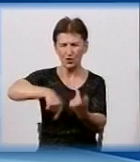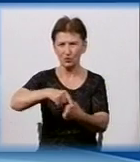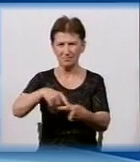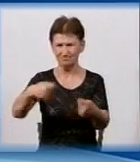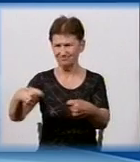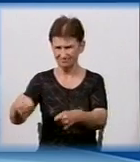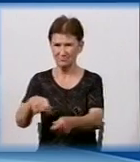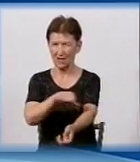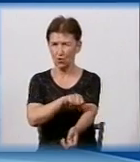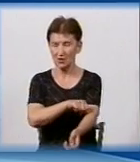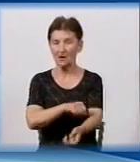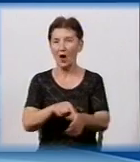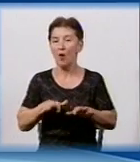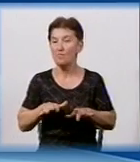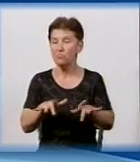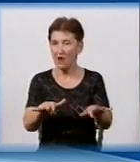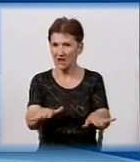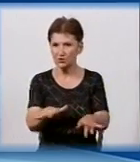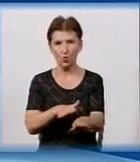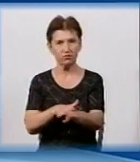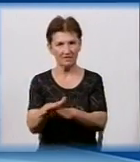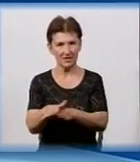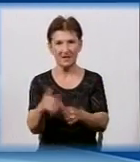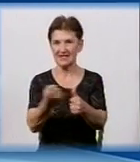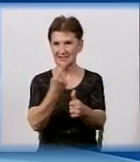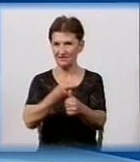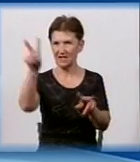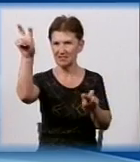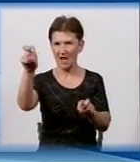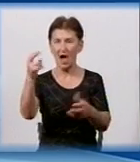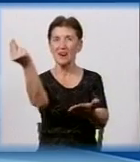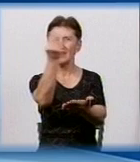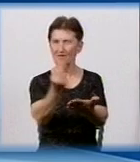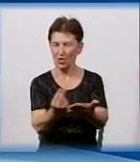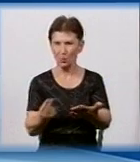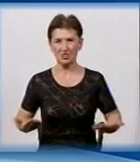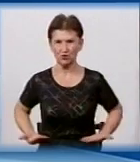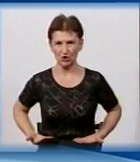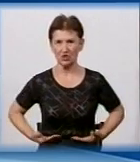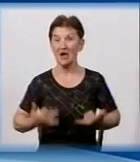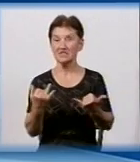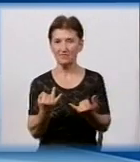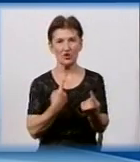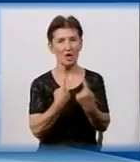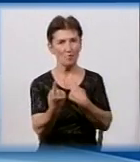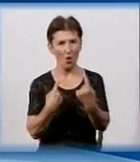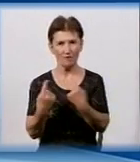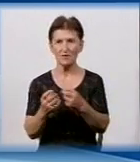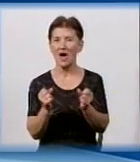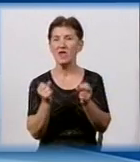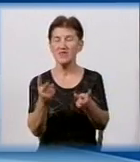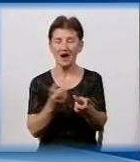патрульної поліції провели акцію. Називається вона «Намалюй життя». Сьогодні поговоримо з організаторами заходу, як